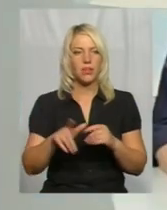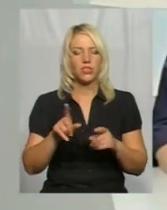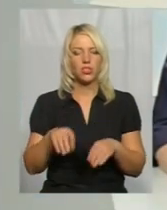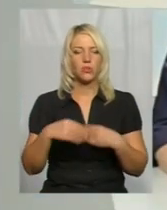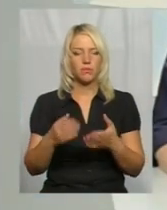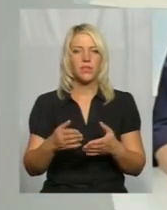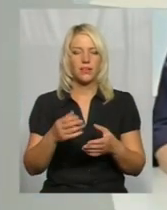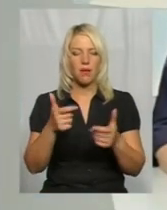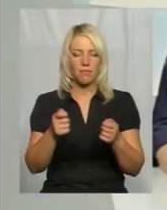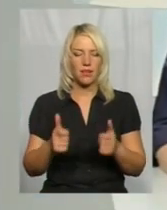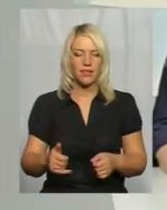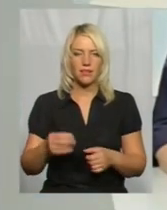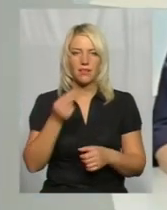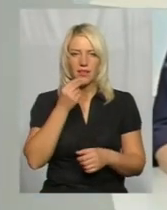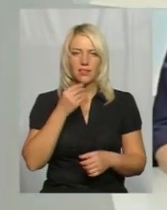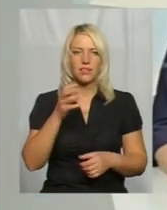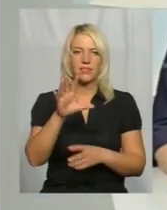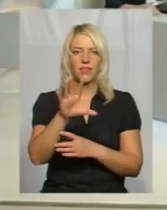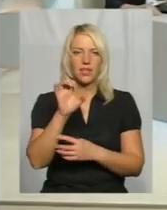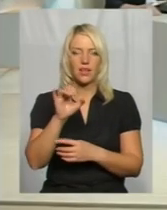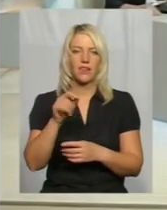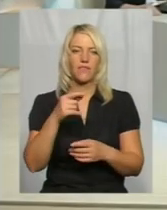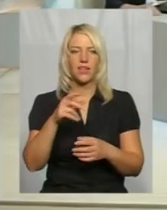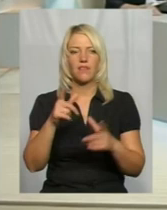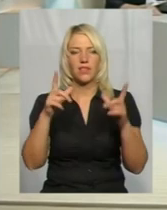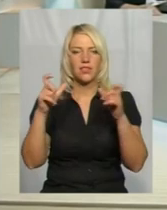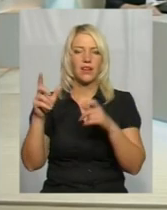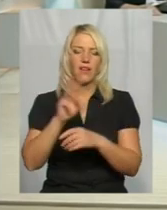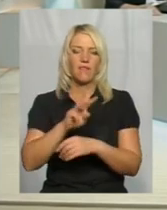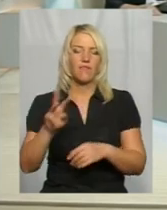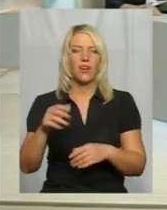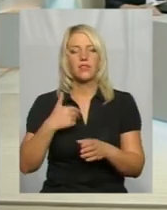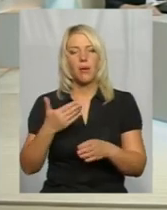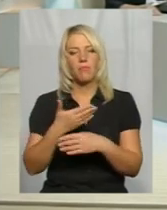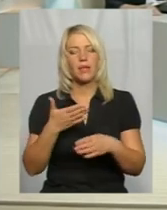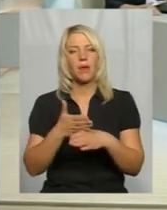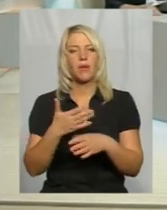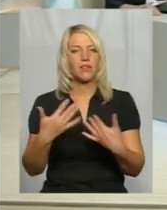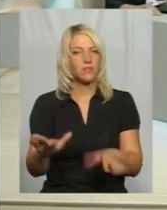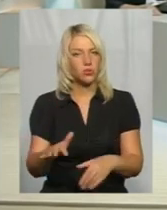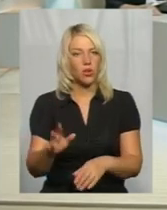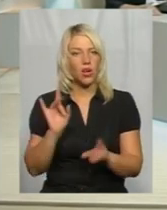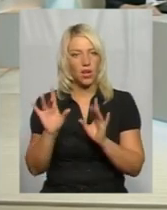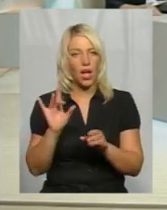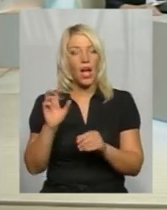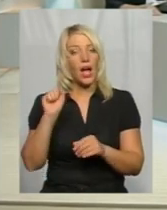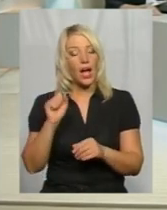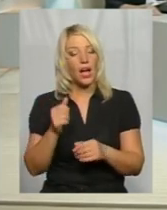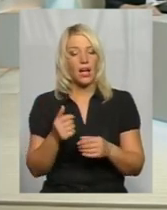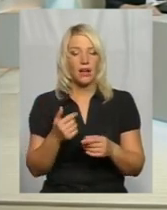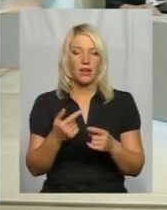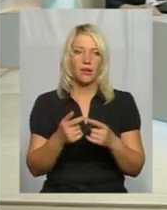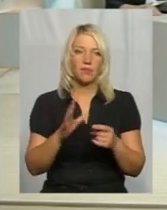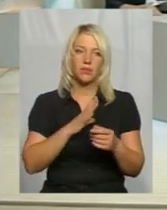якийсь пікет їды, сфотографуватися, вложити на сайт і сказати, що ми молодці, допомогли. Другое дело, бути рідом, на